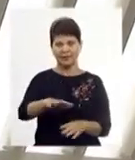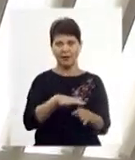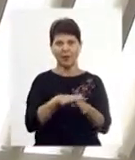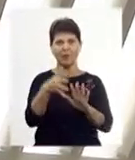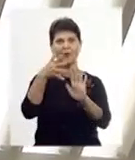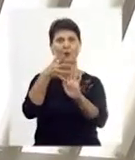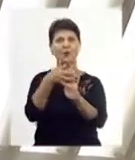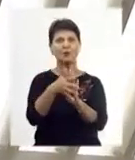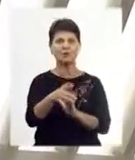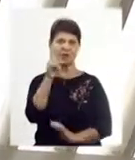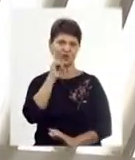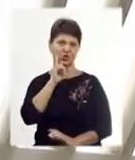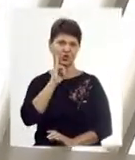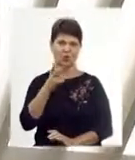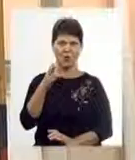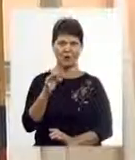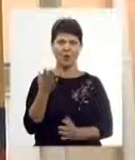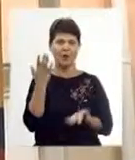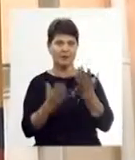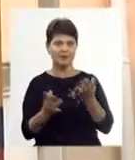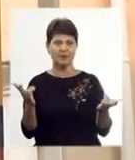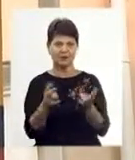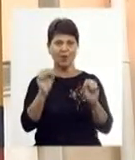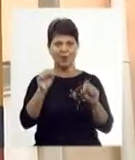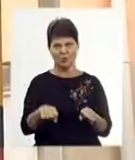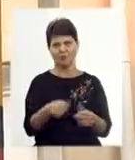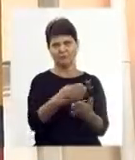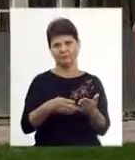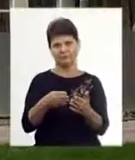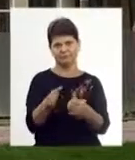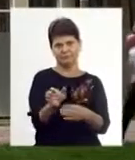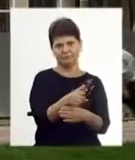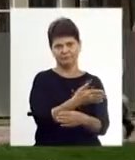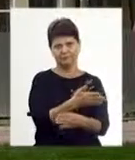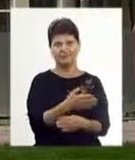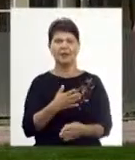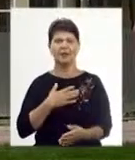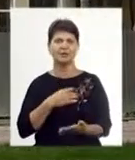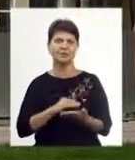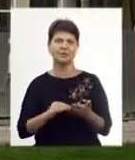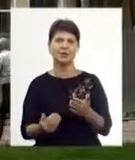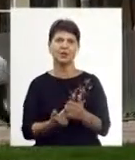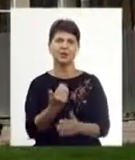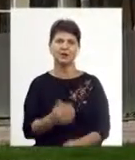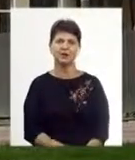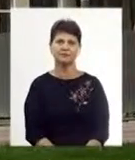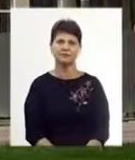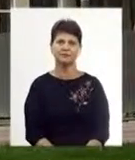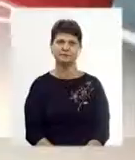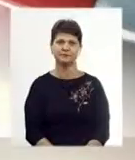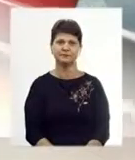прозорою і є тимчасовою. У разі необхідності її можуть демонтувати. Вікторія Сандуляк, Олександр Базюк – Новини.